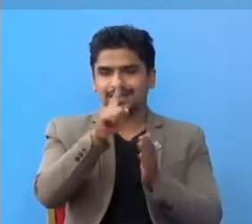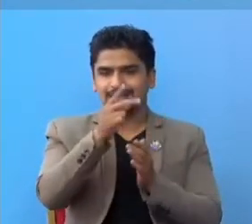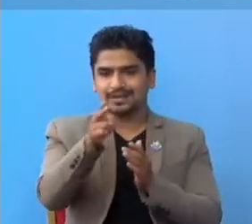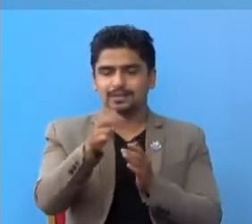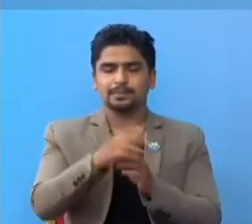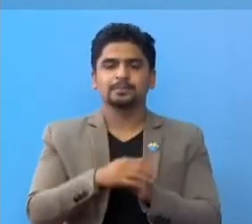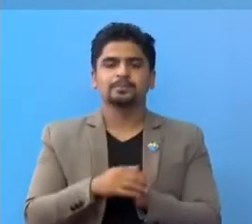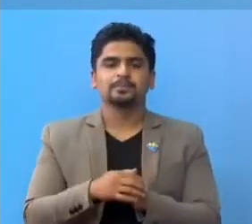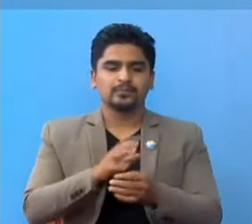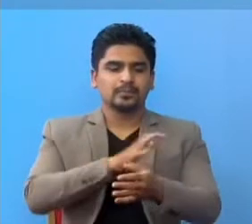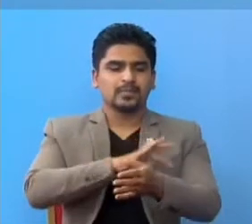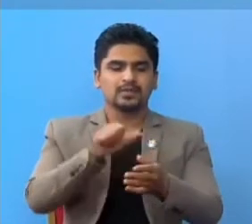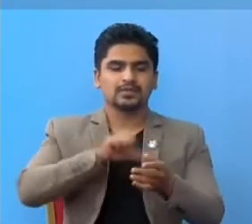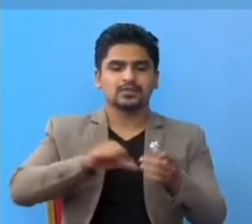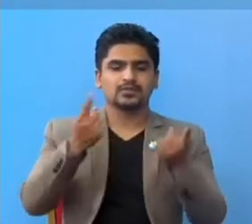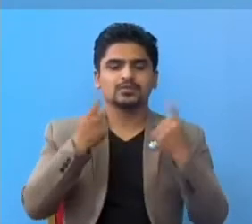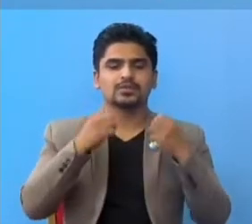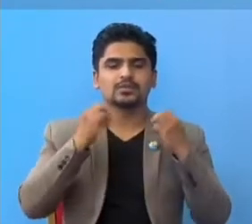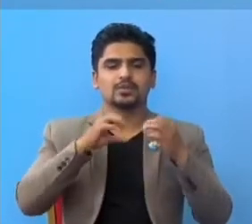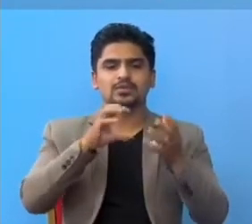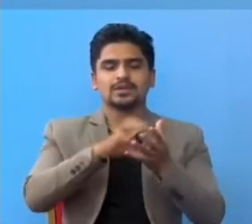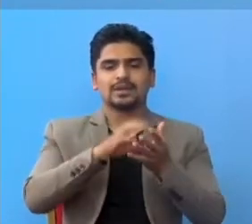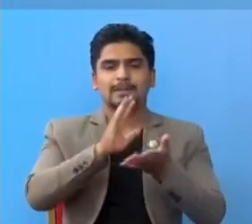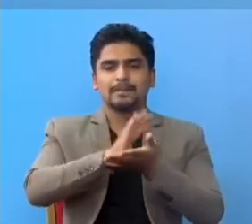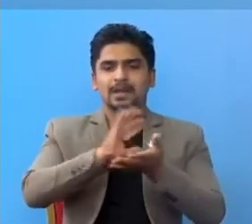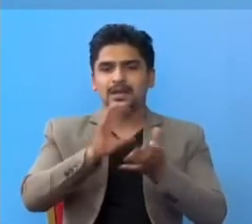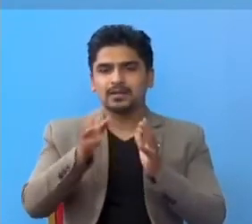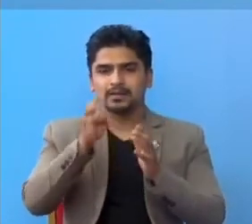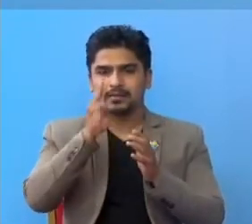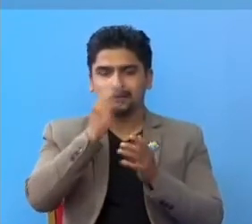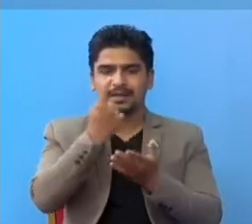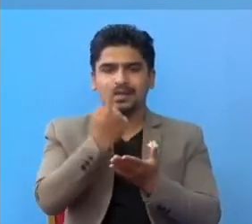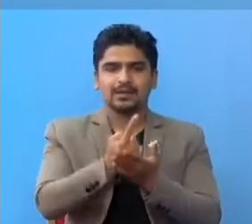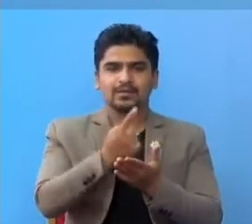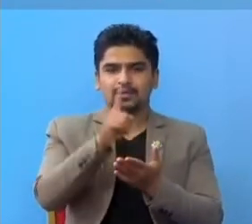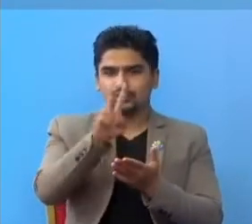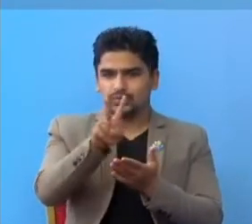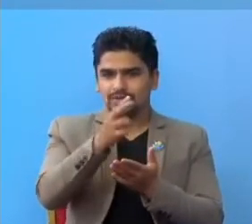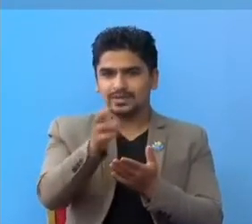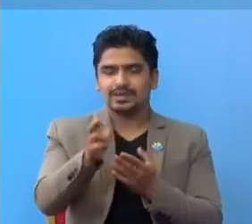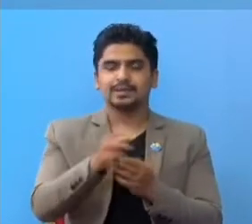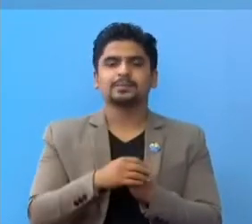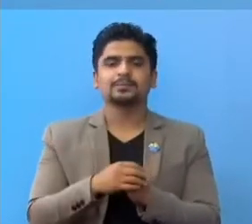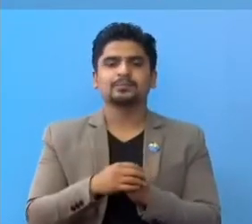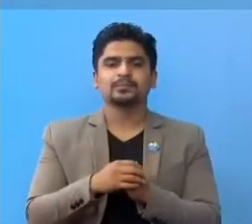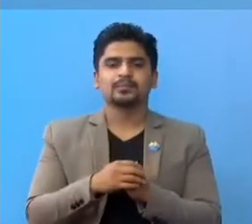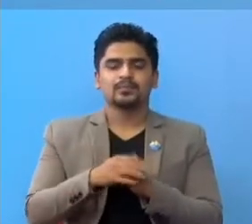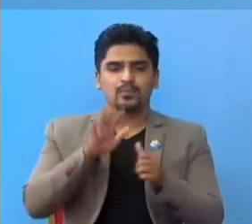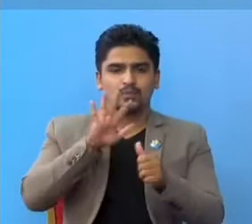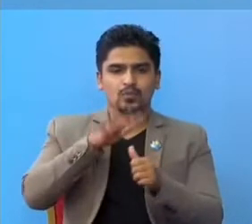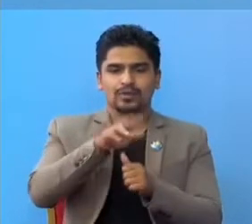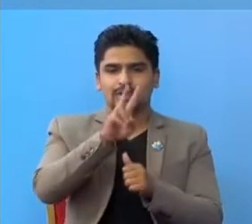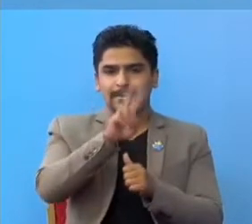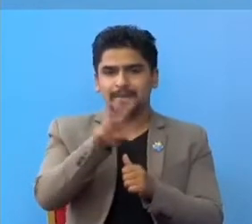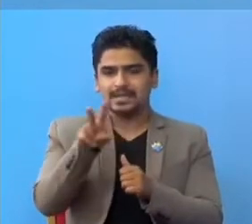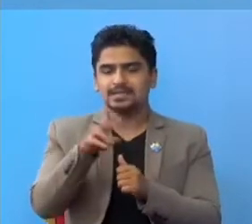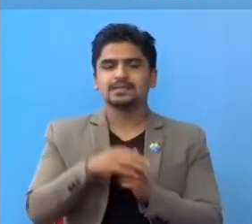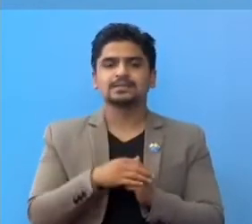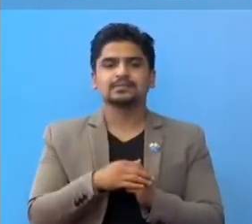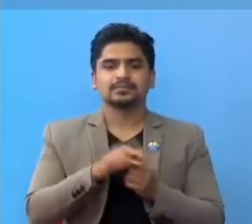प्रादेशिक जनस्वाथ्ट प्रयोक साला विर्याट नगर मां काफाणू का दुई जना मोरं का बाईस जना